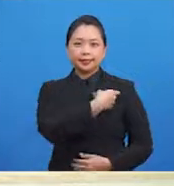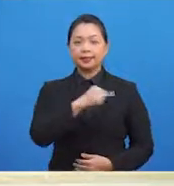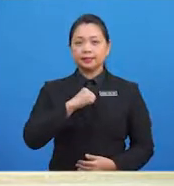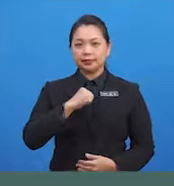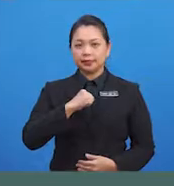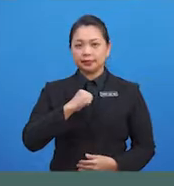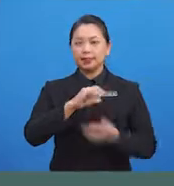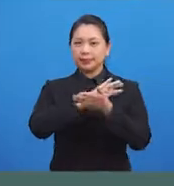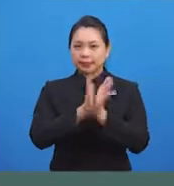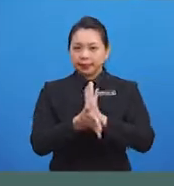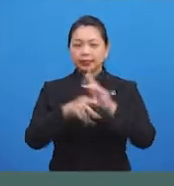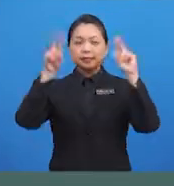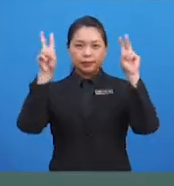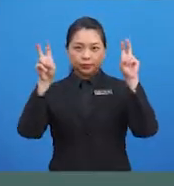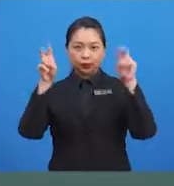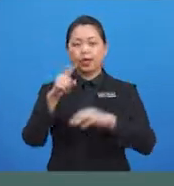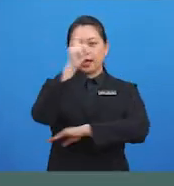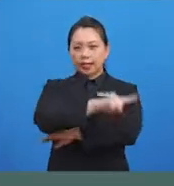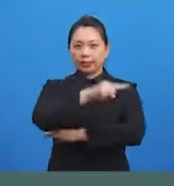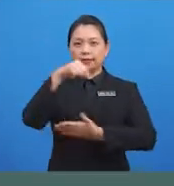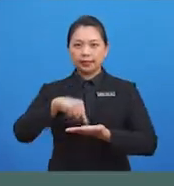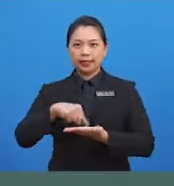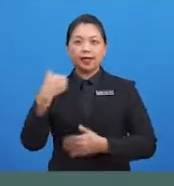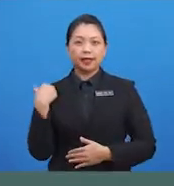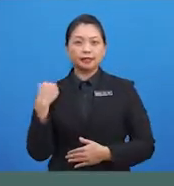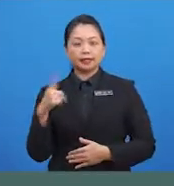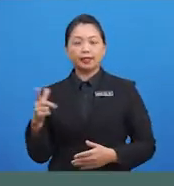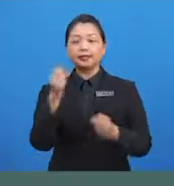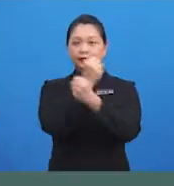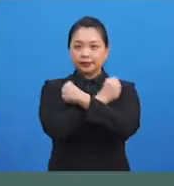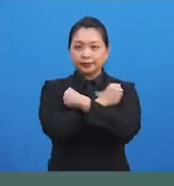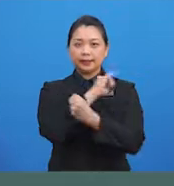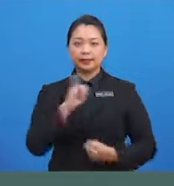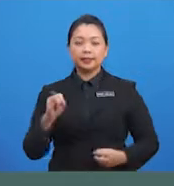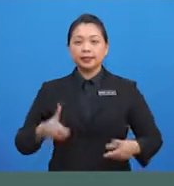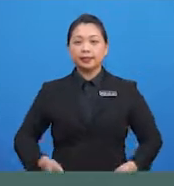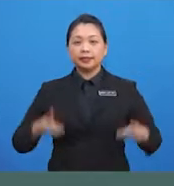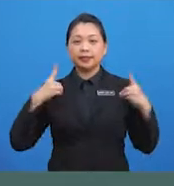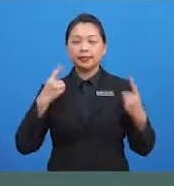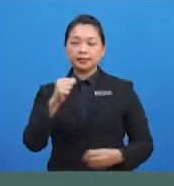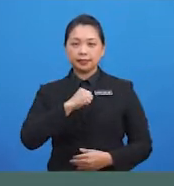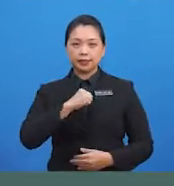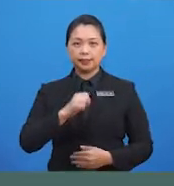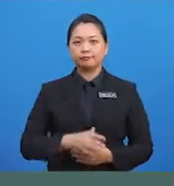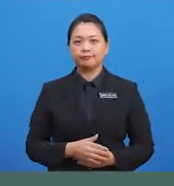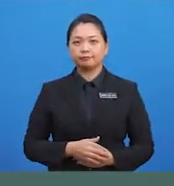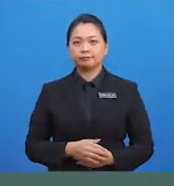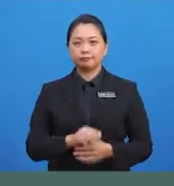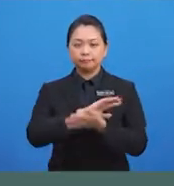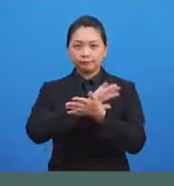Jadi, dah tahu apakah nilai moral yang kita hendak belajar hari ini?